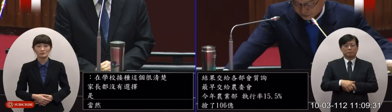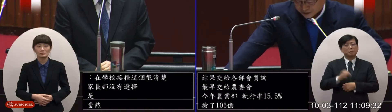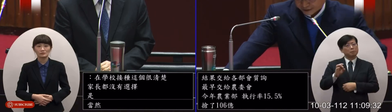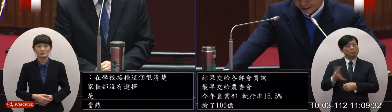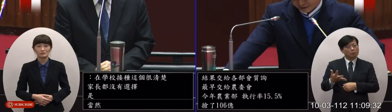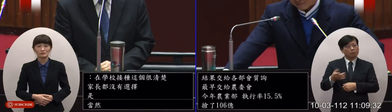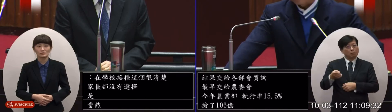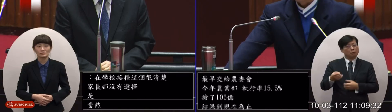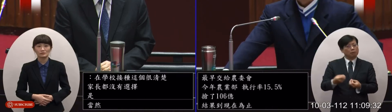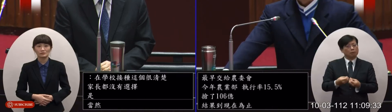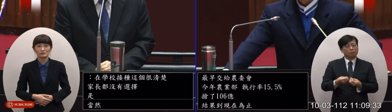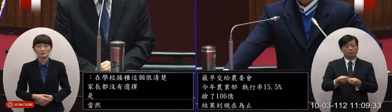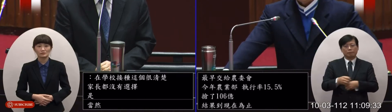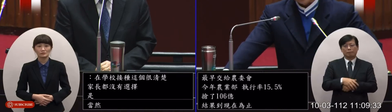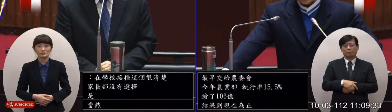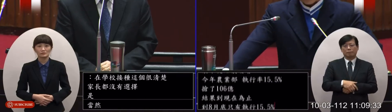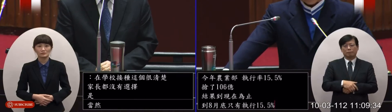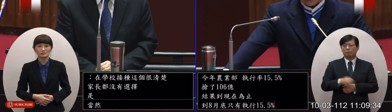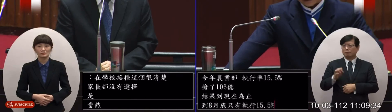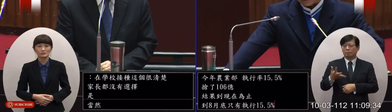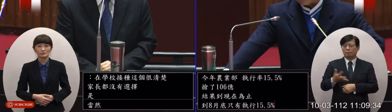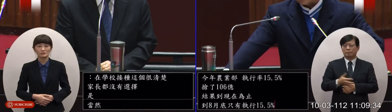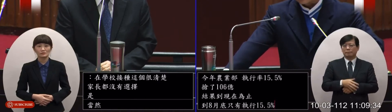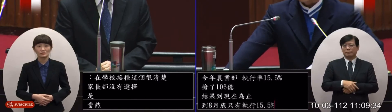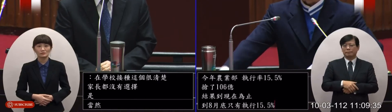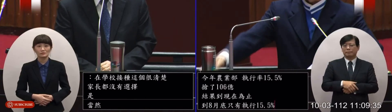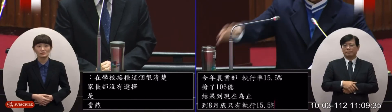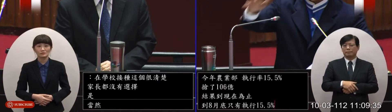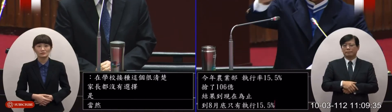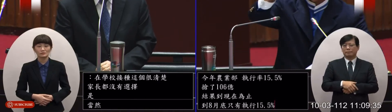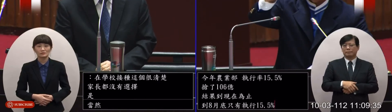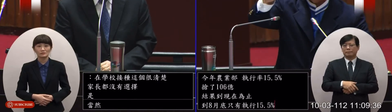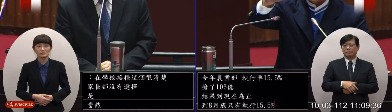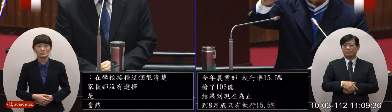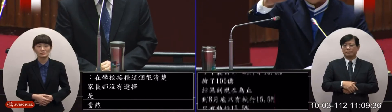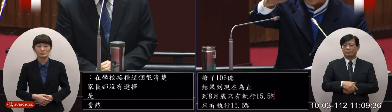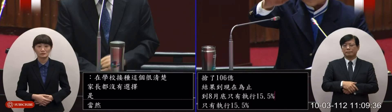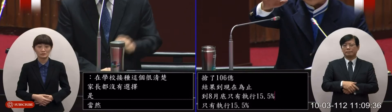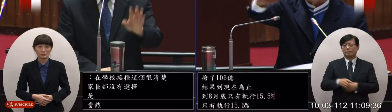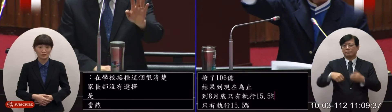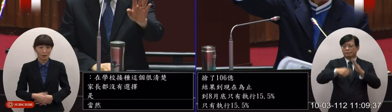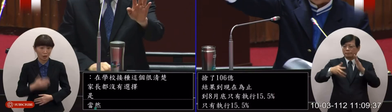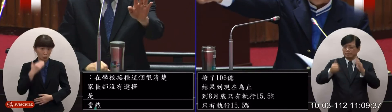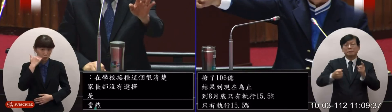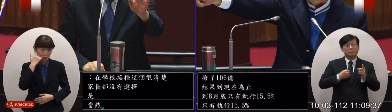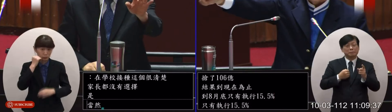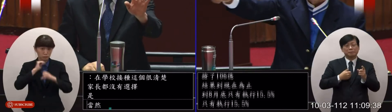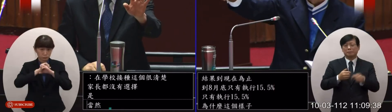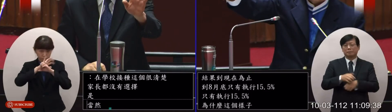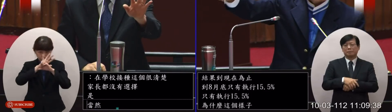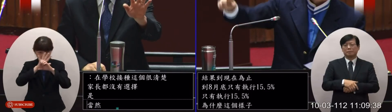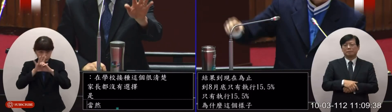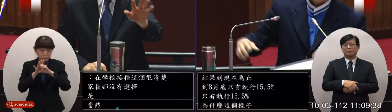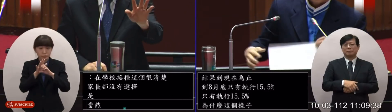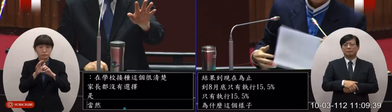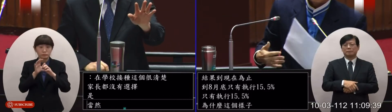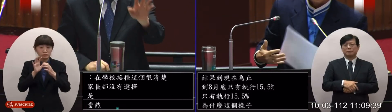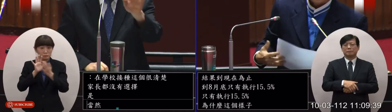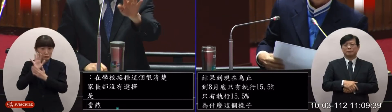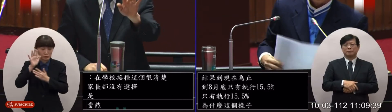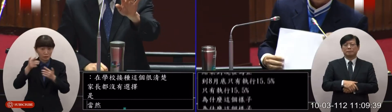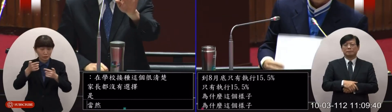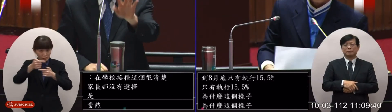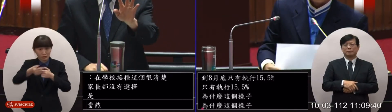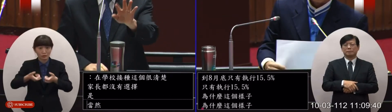為什麼這個樣子為什麼這個樣子如果疫後預算如果疫後預算